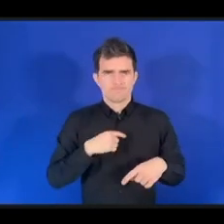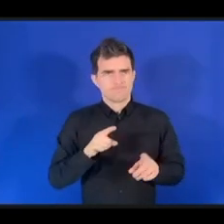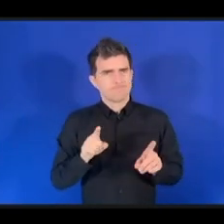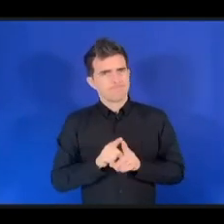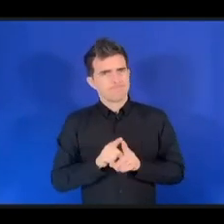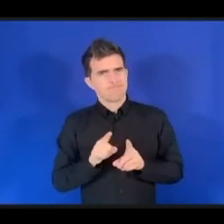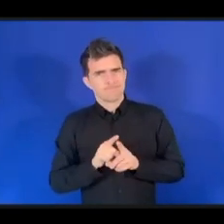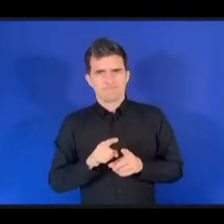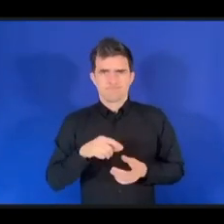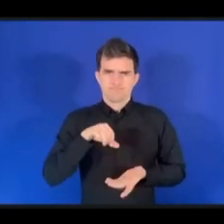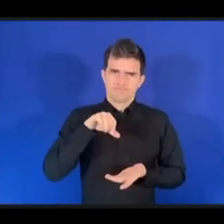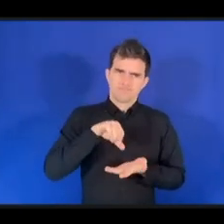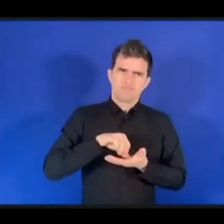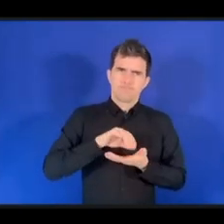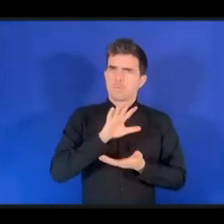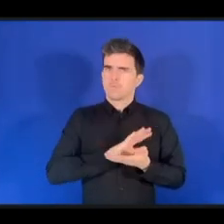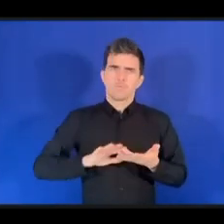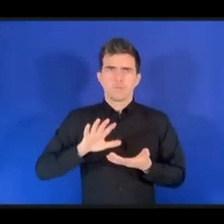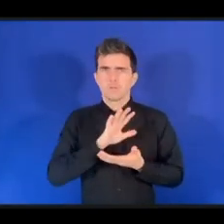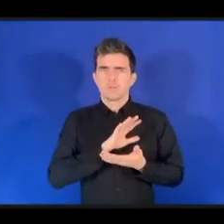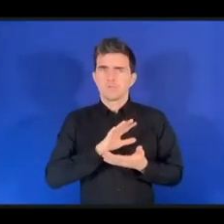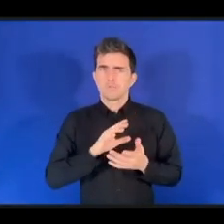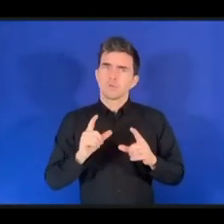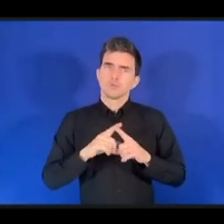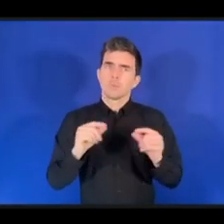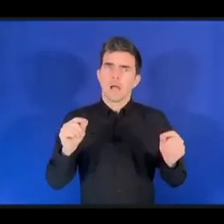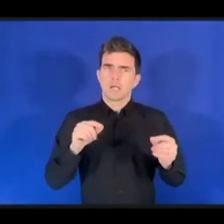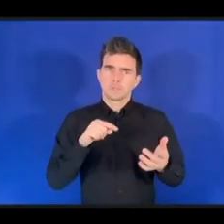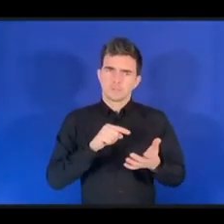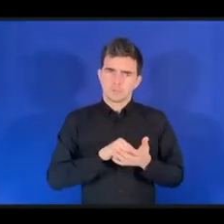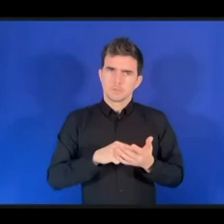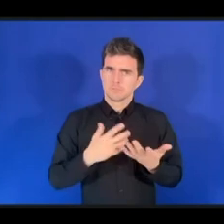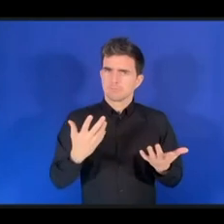Здесь совмещена красота природы,